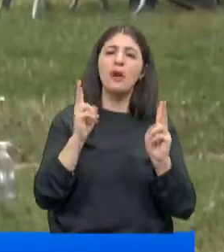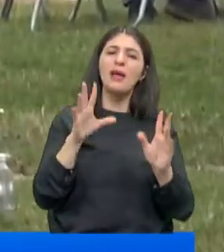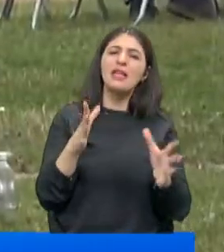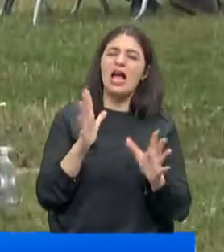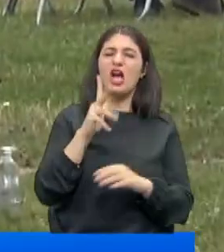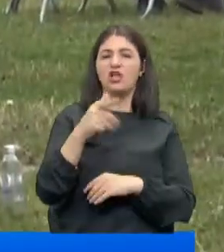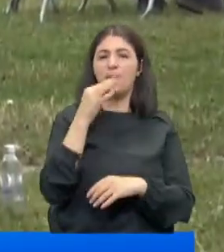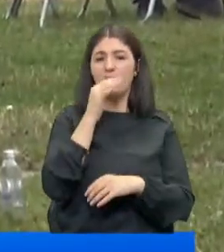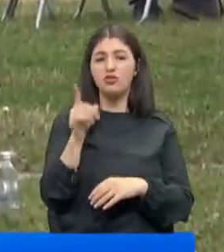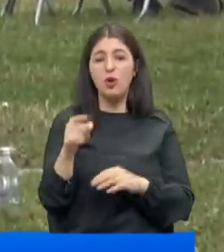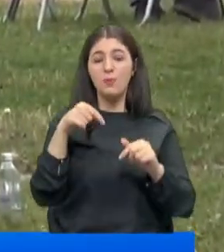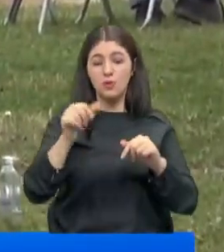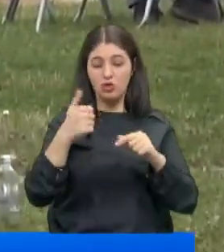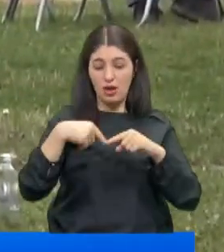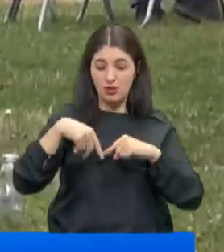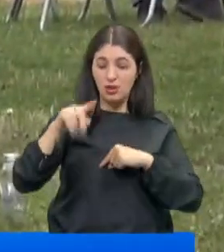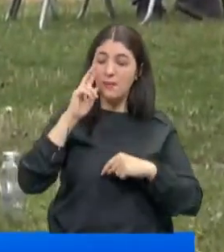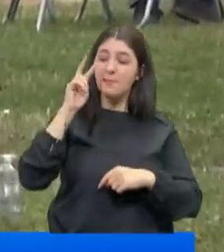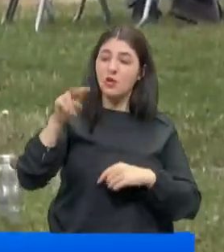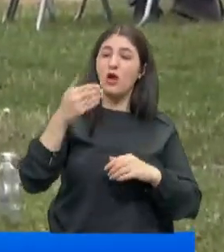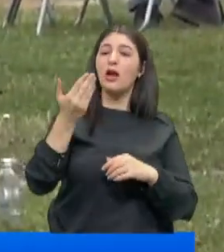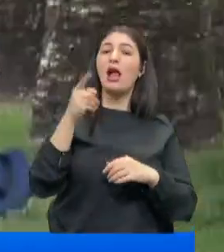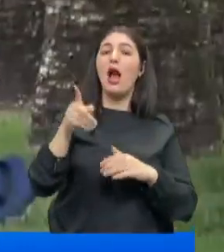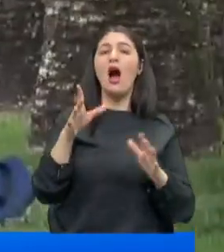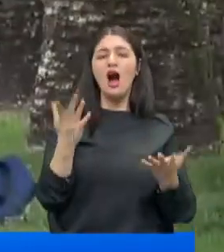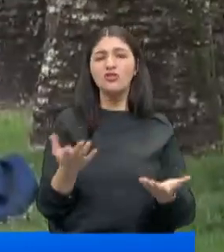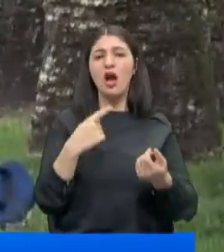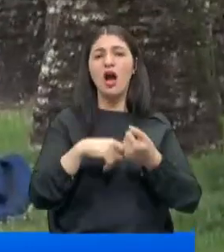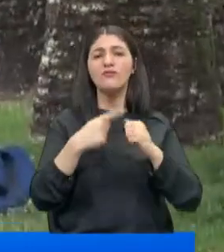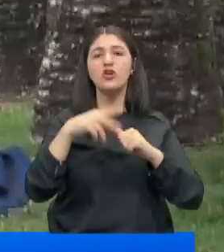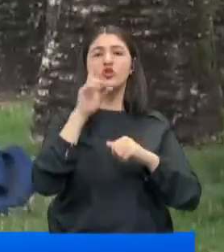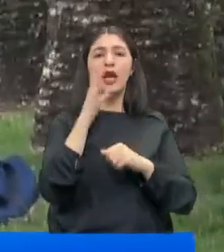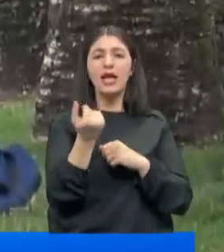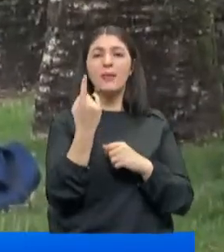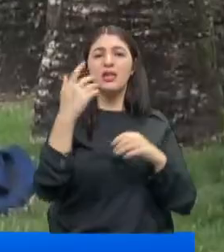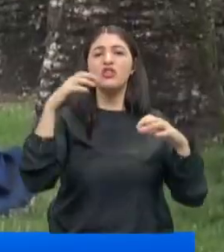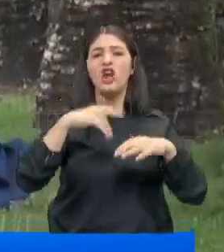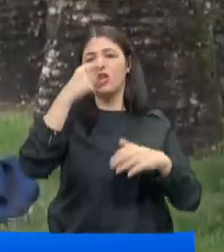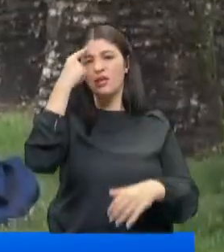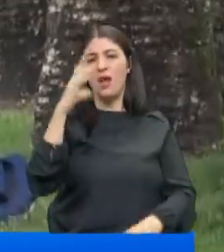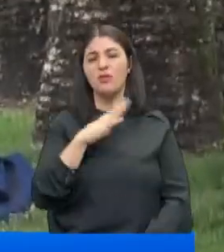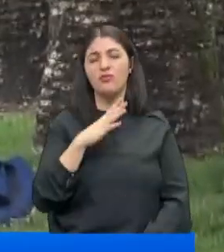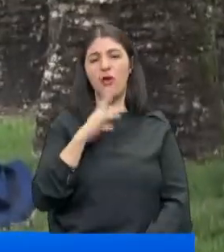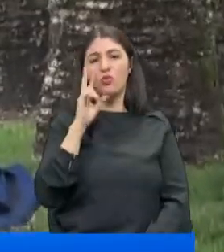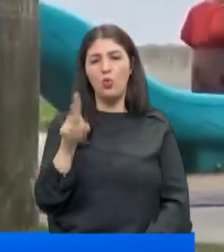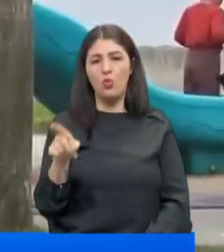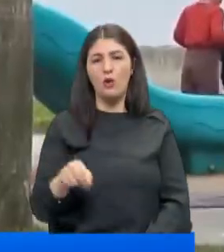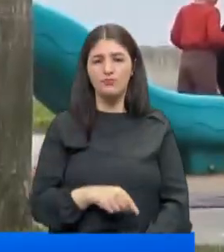ılık geçeceğe benziyor. Bugünden bakıldığında ufukta ancak hafta sonu yaklaşırken bir yağış ihtimali görülüyor.